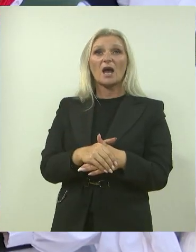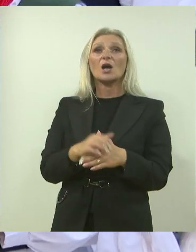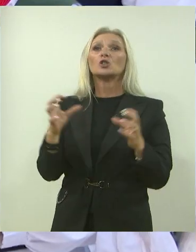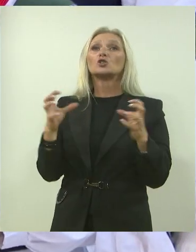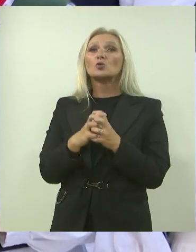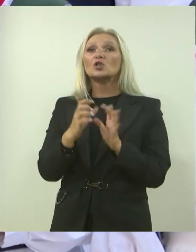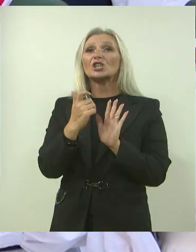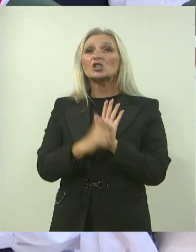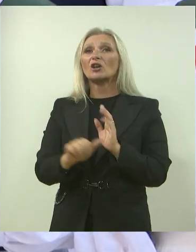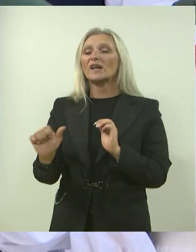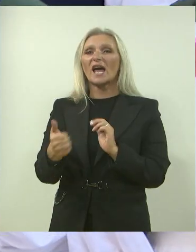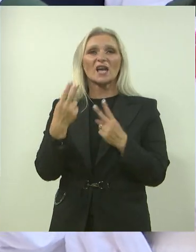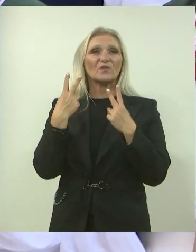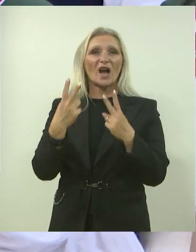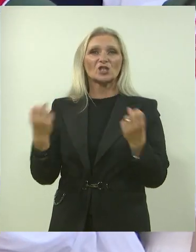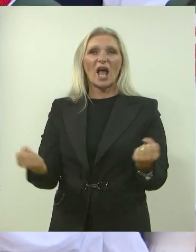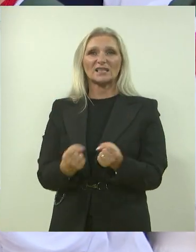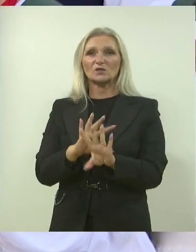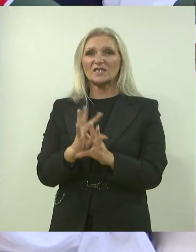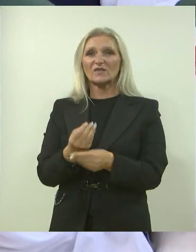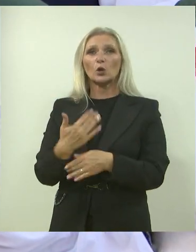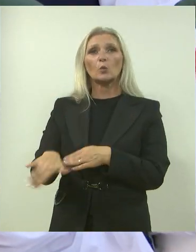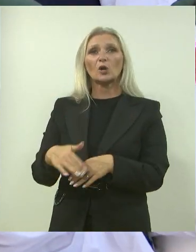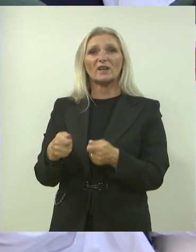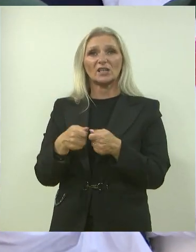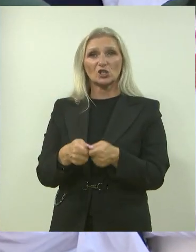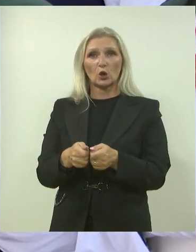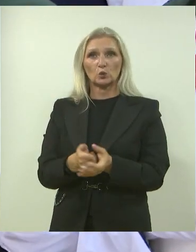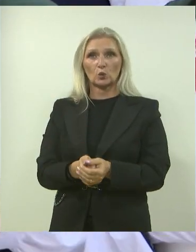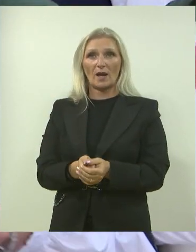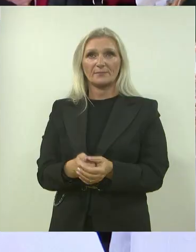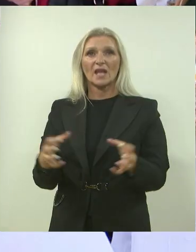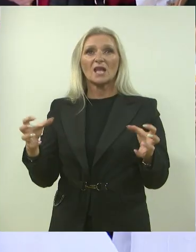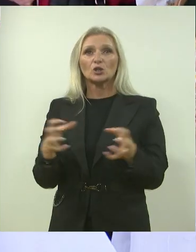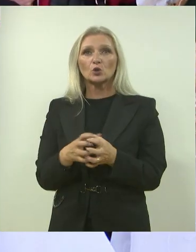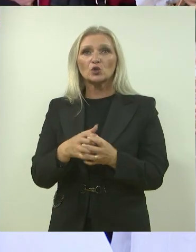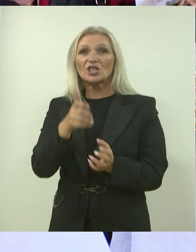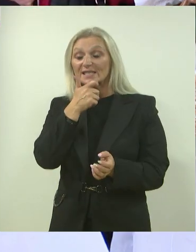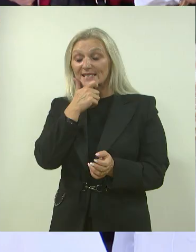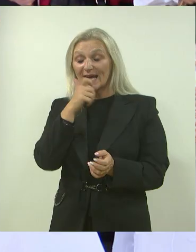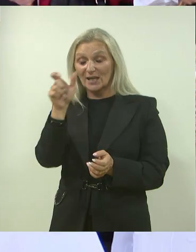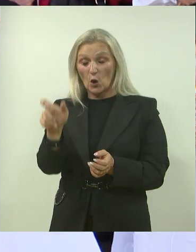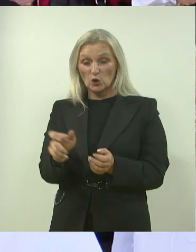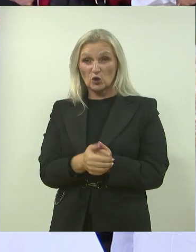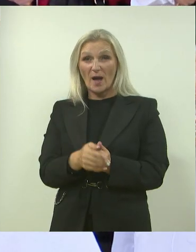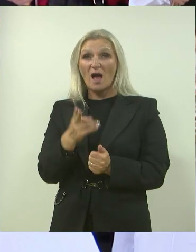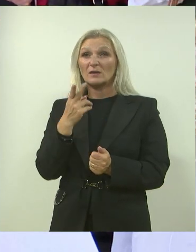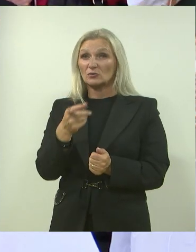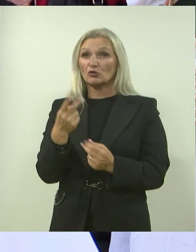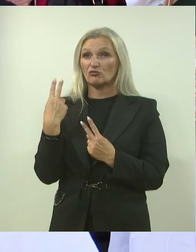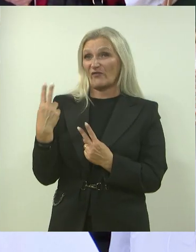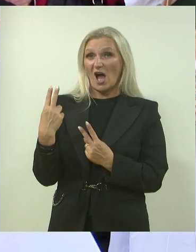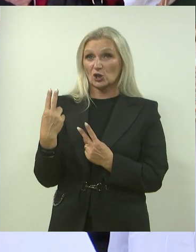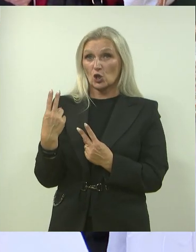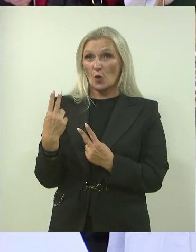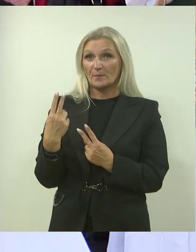druženje članova najbitnija aktivnost svih umirovljeničkih udruga. Druženja starijih osoba koja su veoma bitna za tu